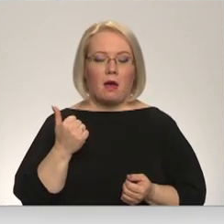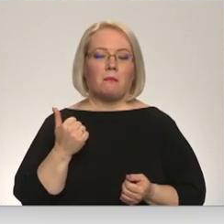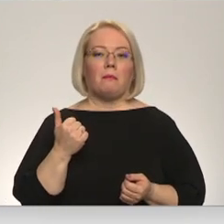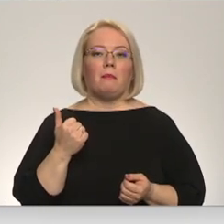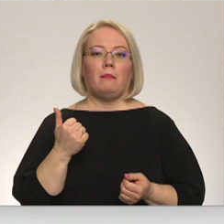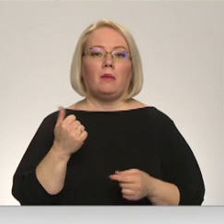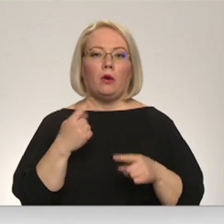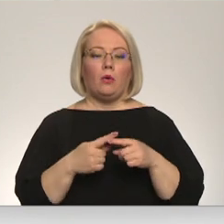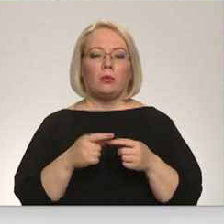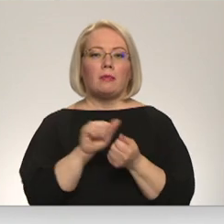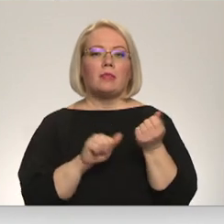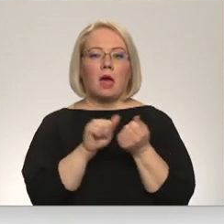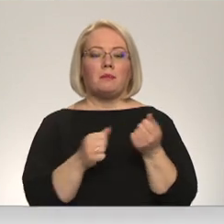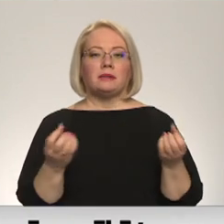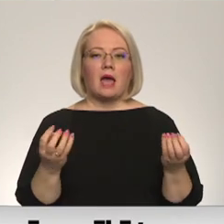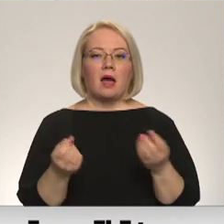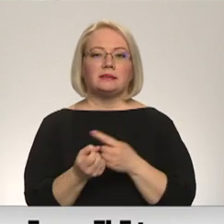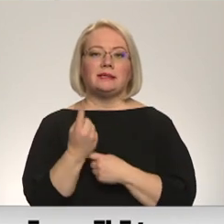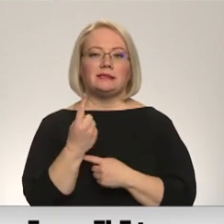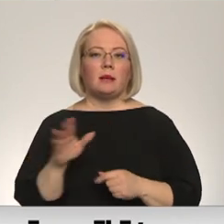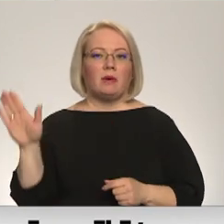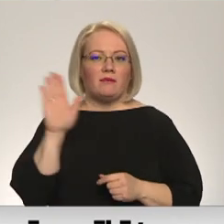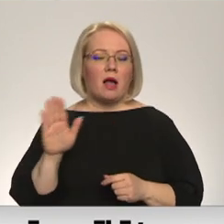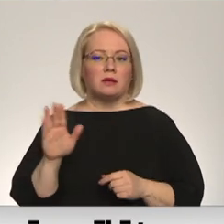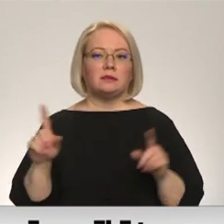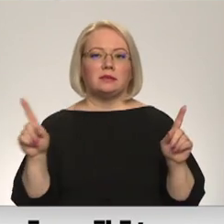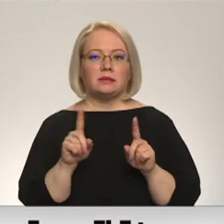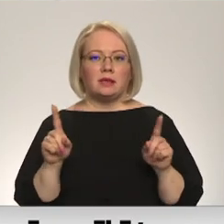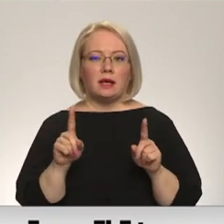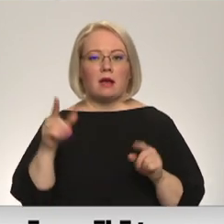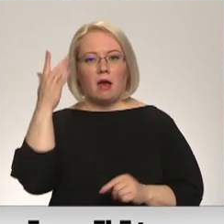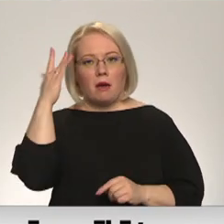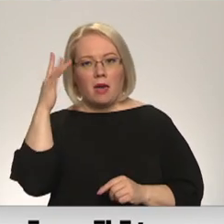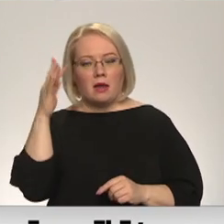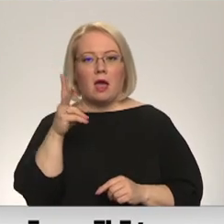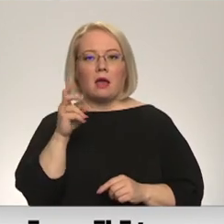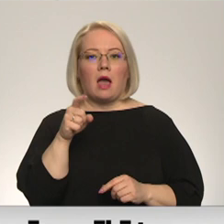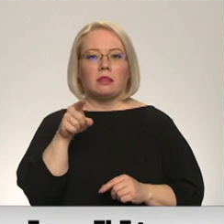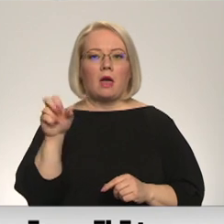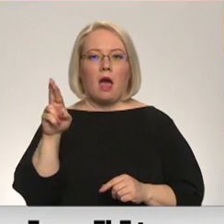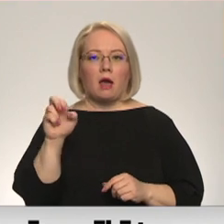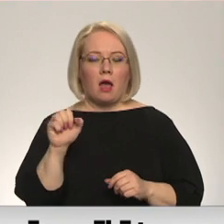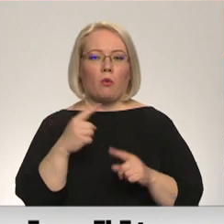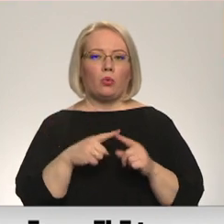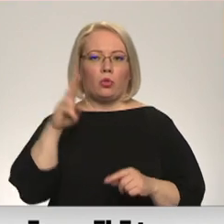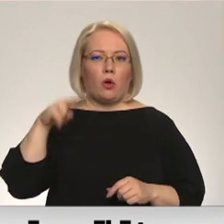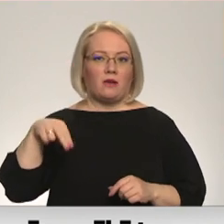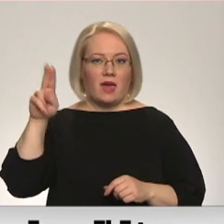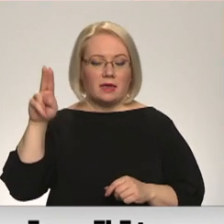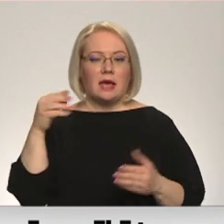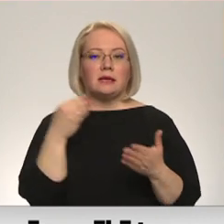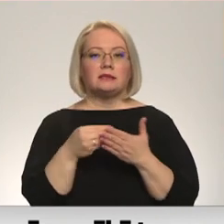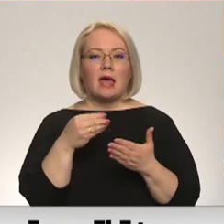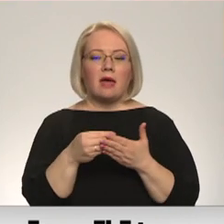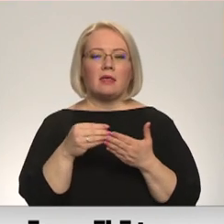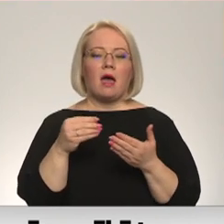dabas gāzes izcēlesmes valstis ir AISV, Katāra un Narvēģija. Cena, par kādu